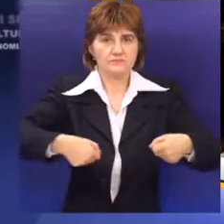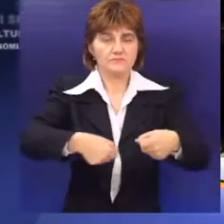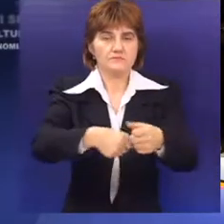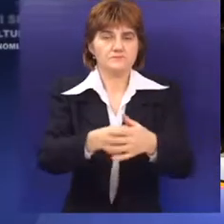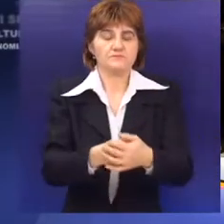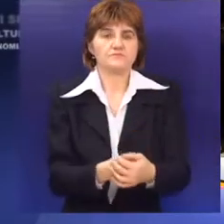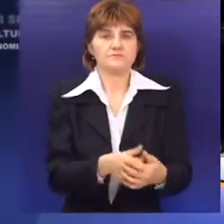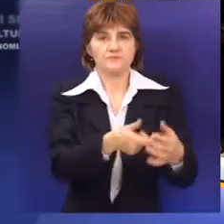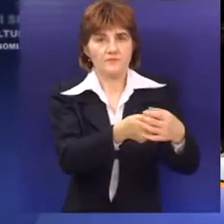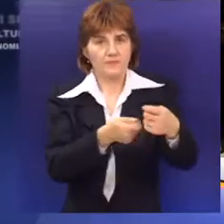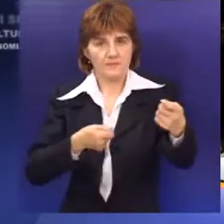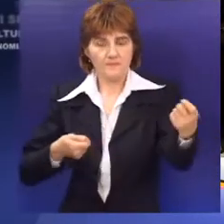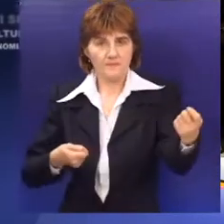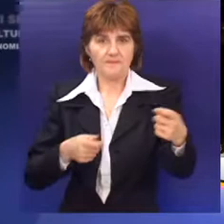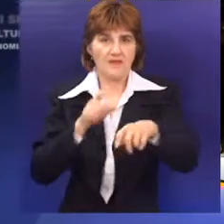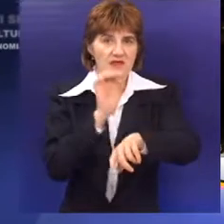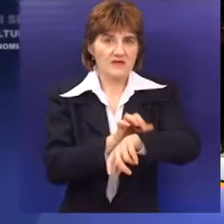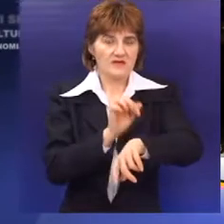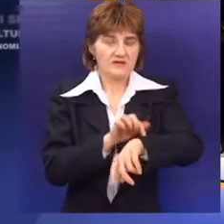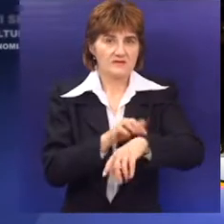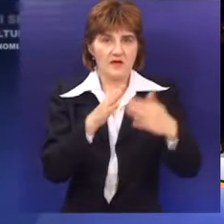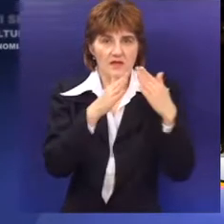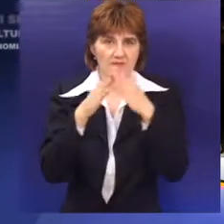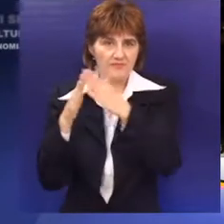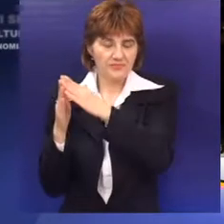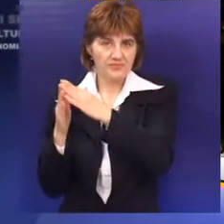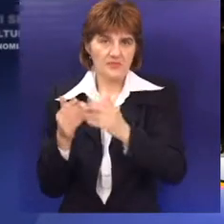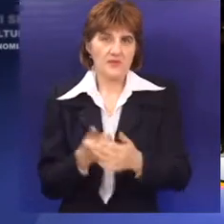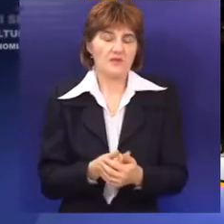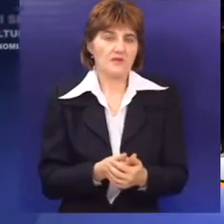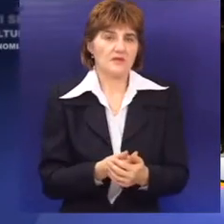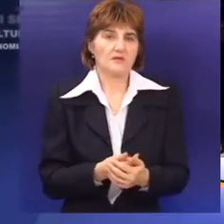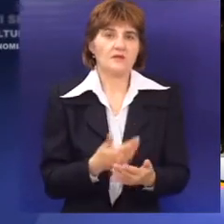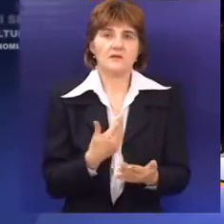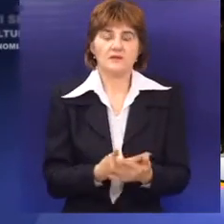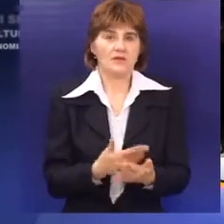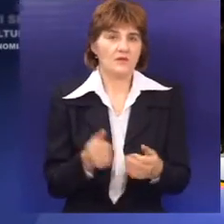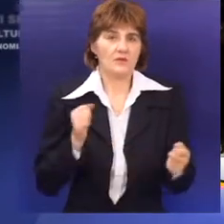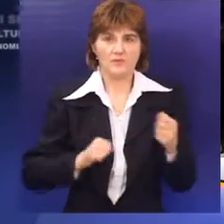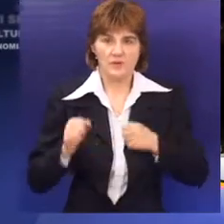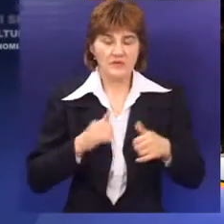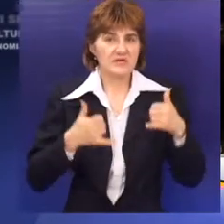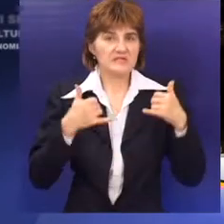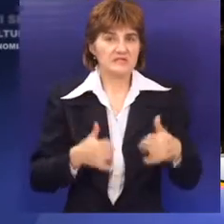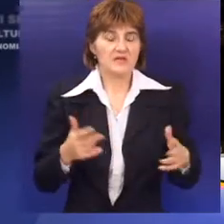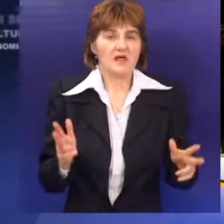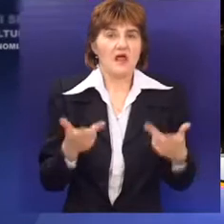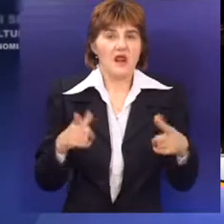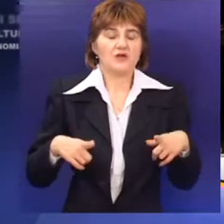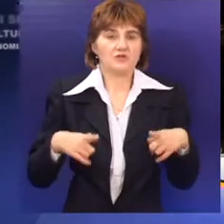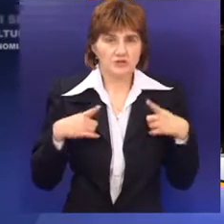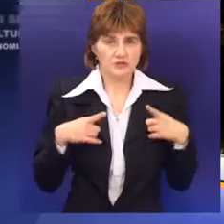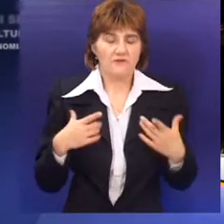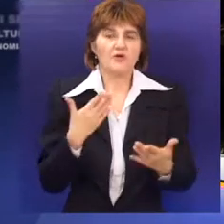komšija prevukli i tako preko njihovog sata i koristimo tako i snalazimo se. Pa će sad biti život